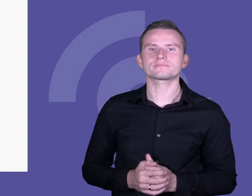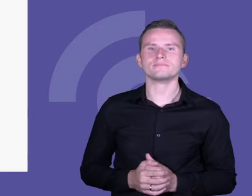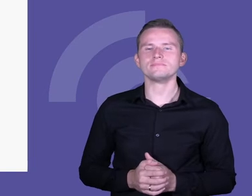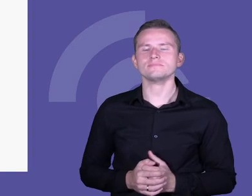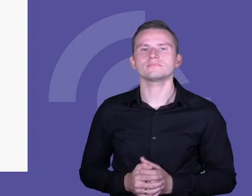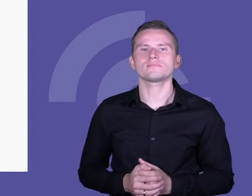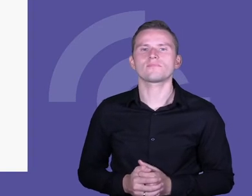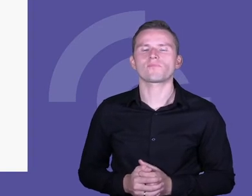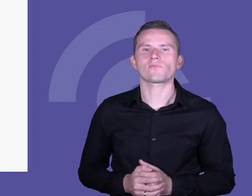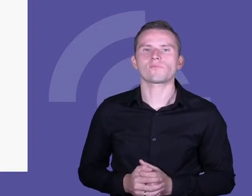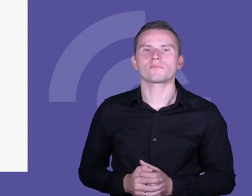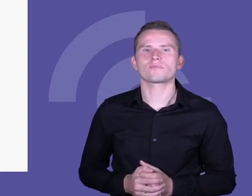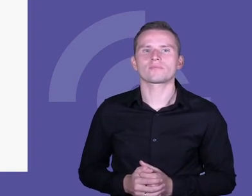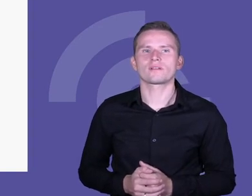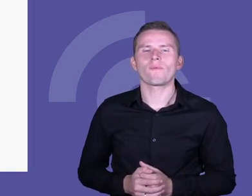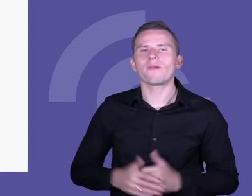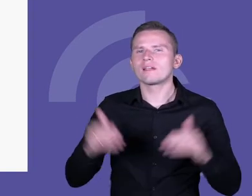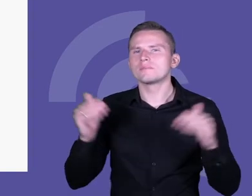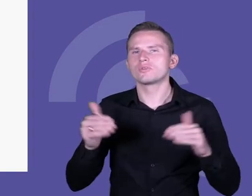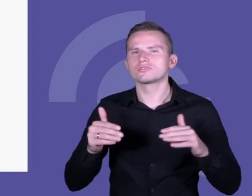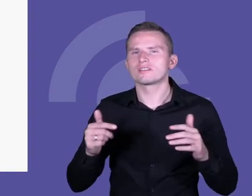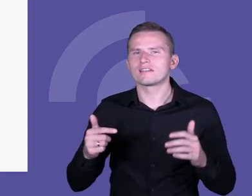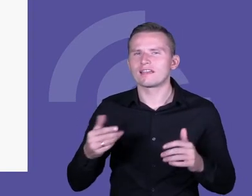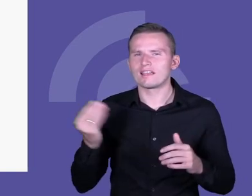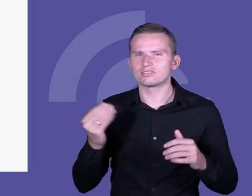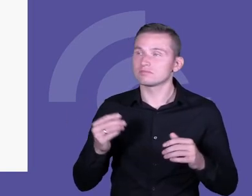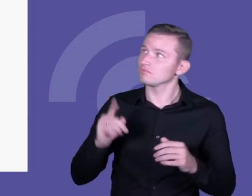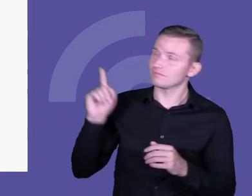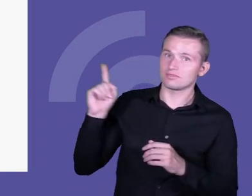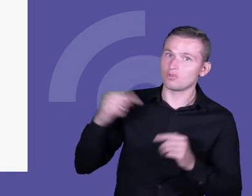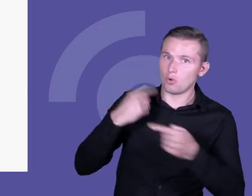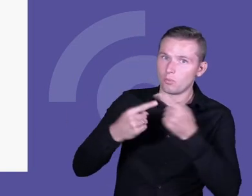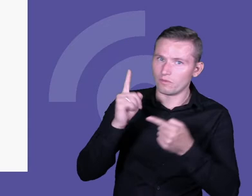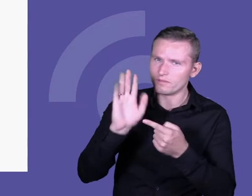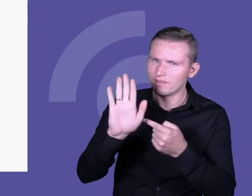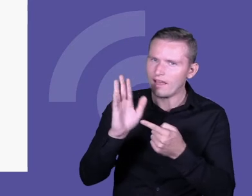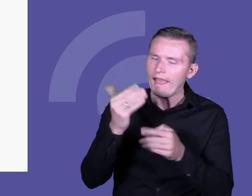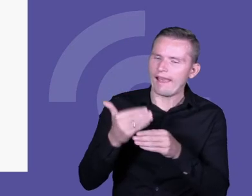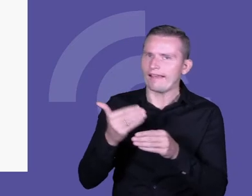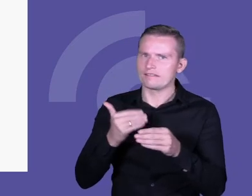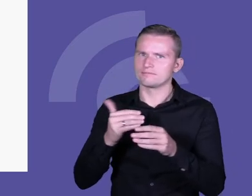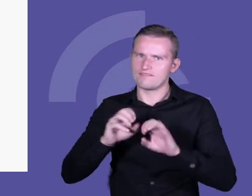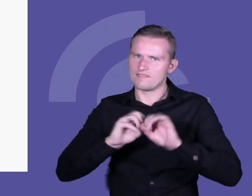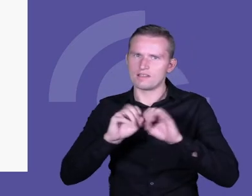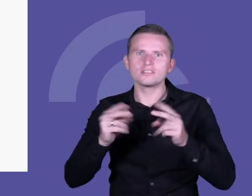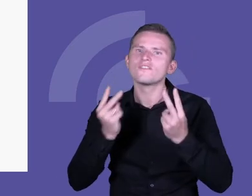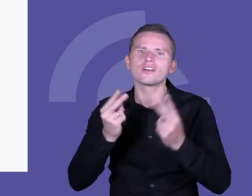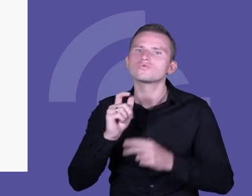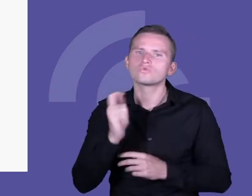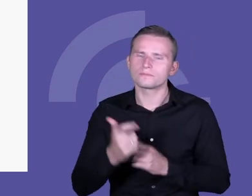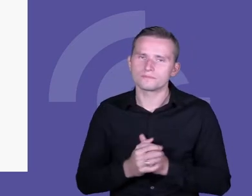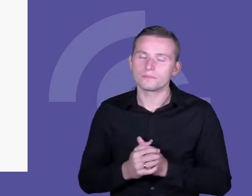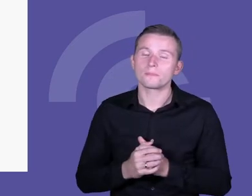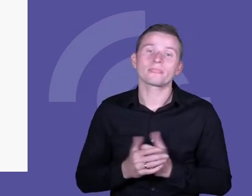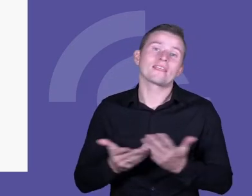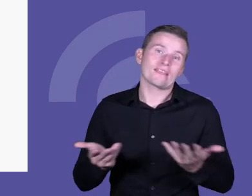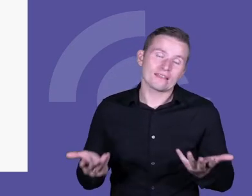No i tak jak powiedzieli, może ja jeszcze zanim omówię ten slajd, powiem jedną rzecz, która wydaje mi się ważna. Także w ramach